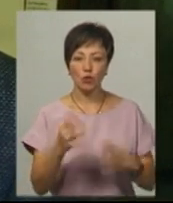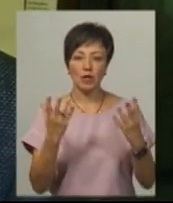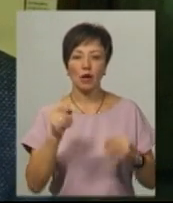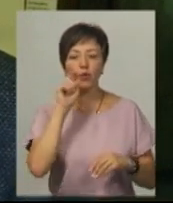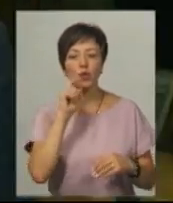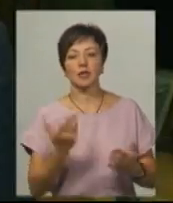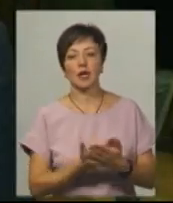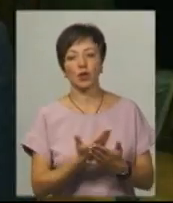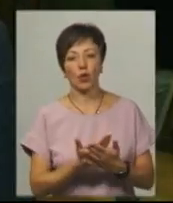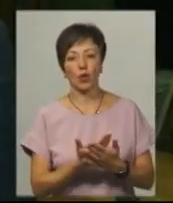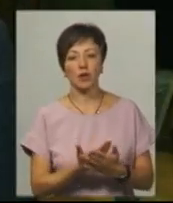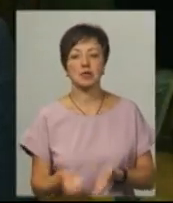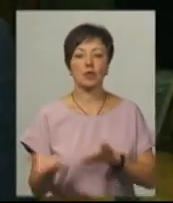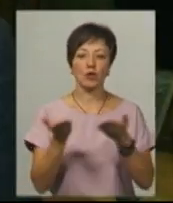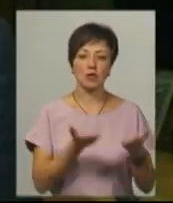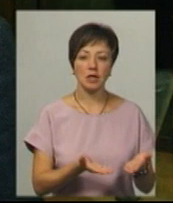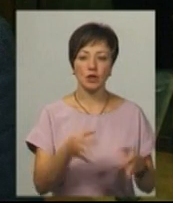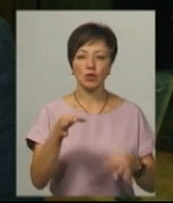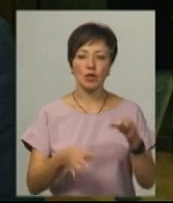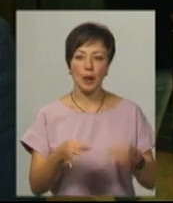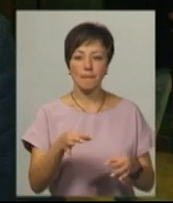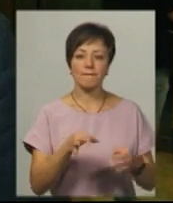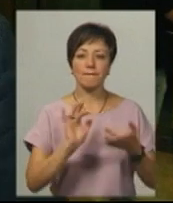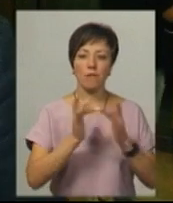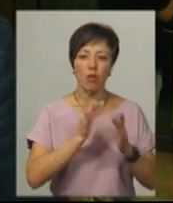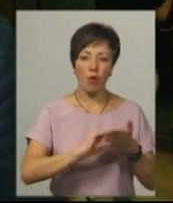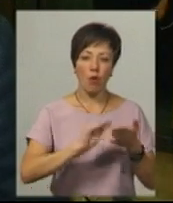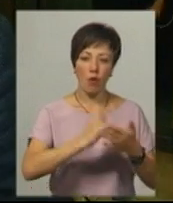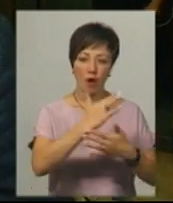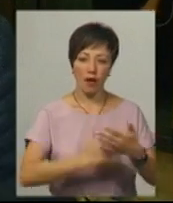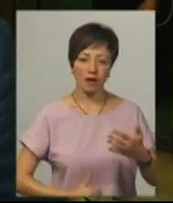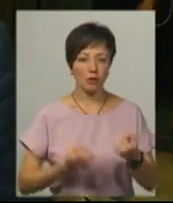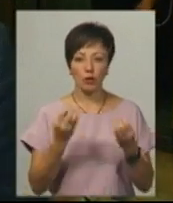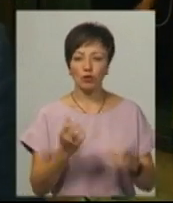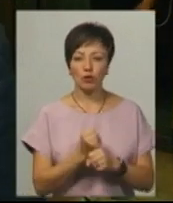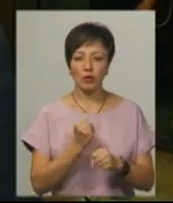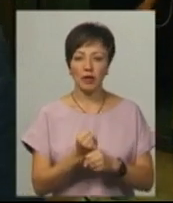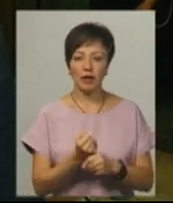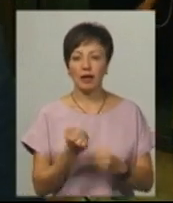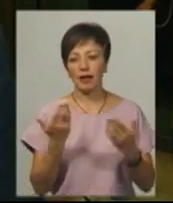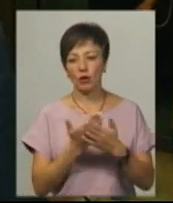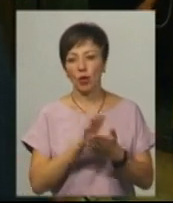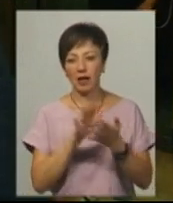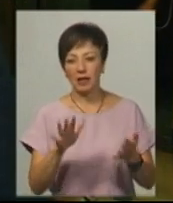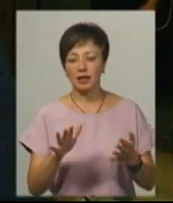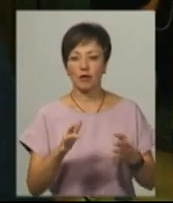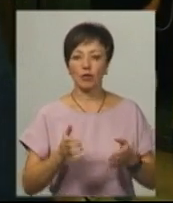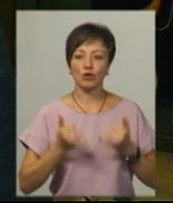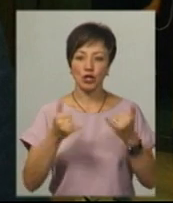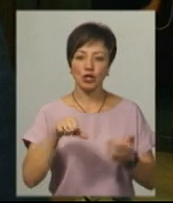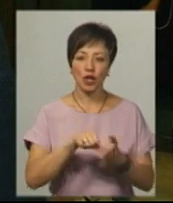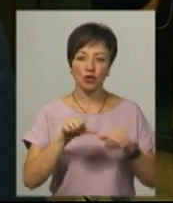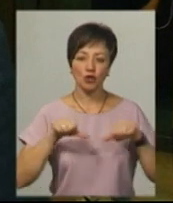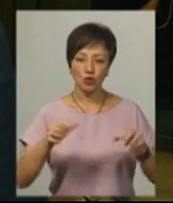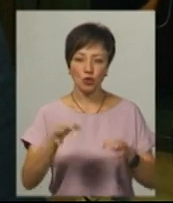День українського кіно. Ми запросили до журі блогерів, щоб не просто зробити кінокритиків і почесних членів журі,